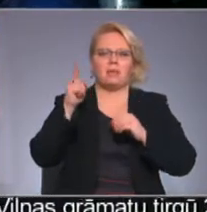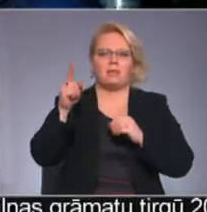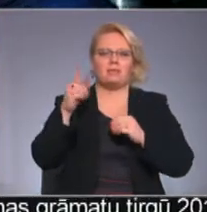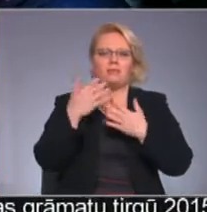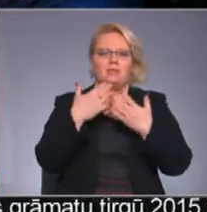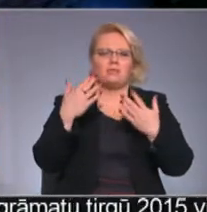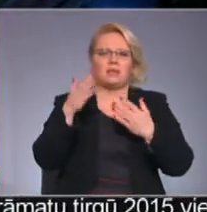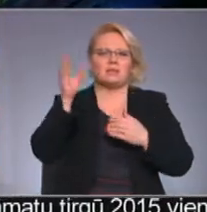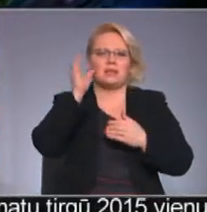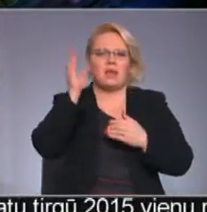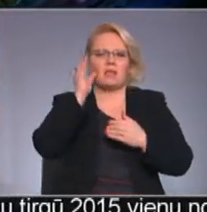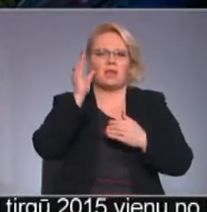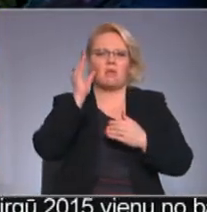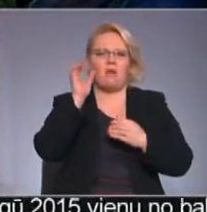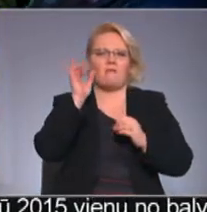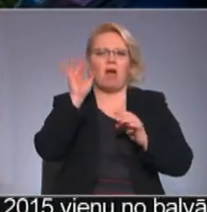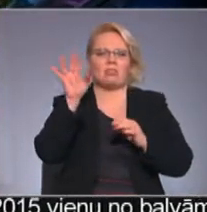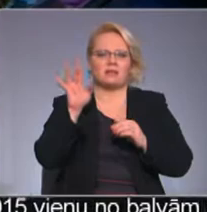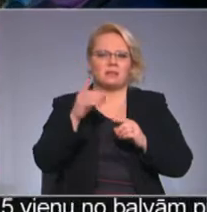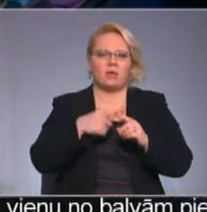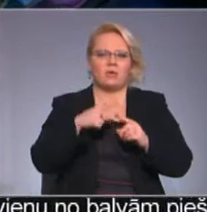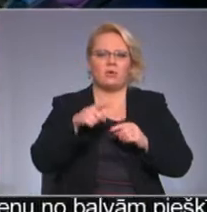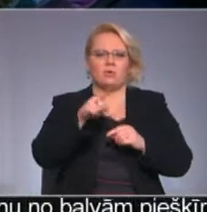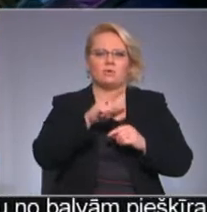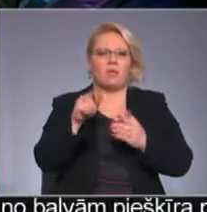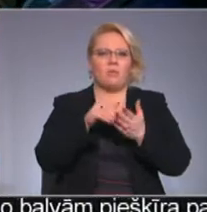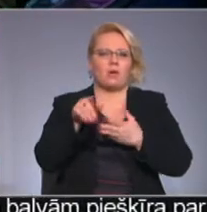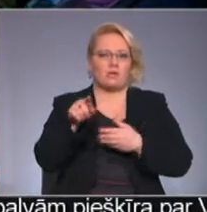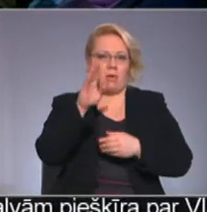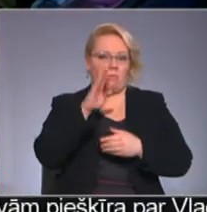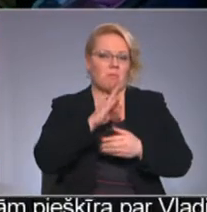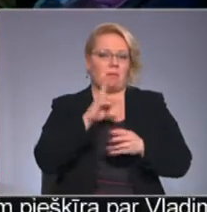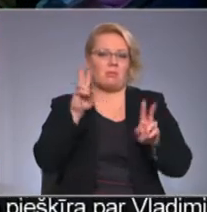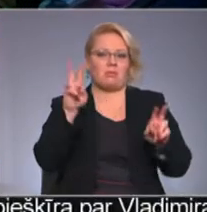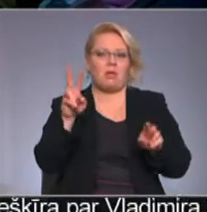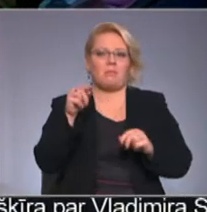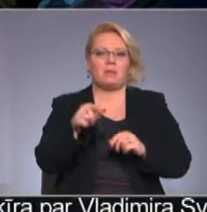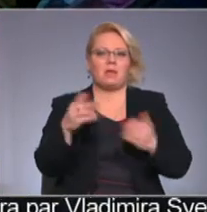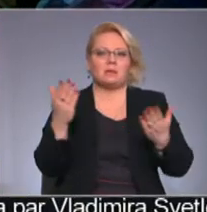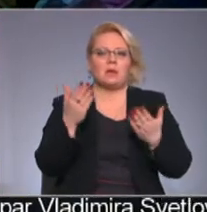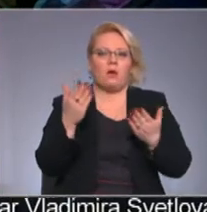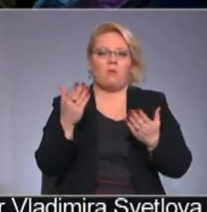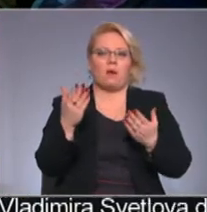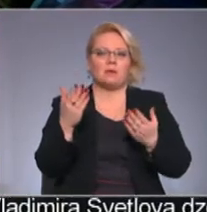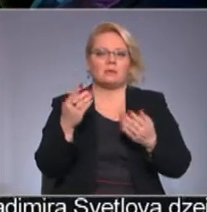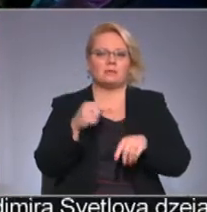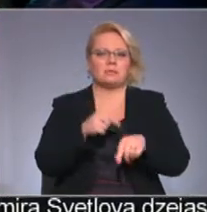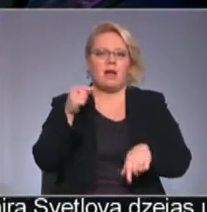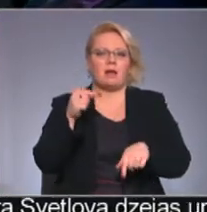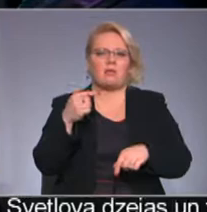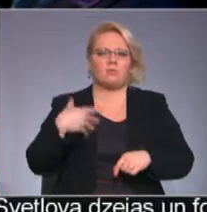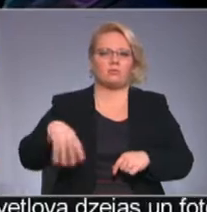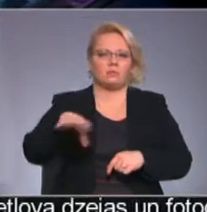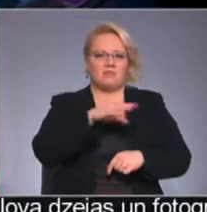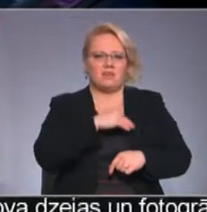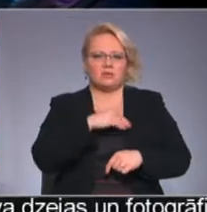fantastikas. Jā, bet jūs jau nenoliekšiet tā ļoti nopietni tēma. Tā ir, kas ir kaut kas, kas skarmūs visas. Taču ar šo